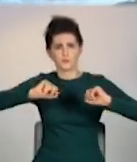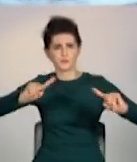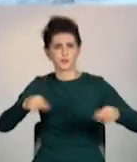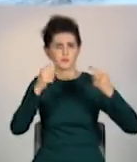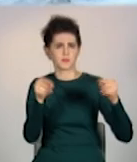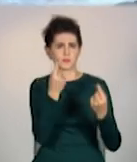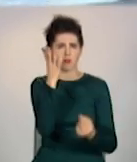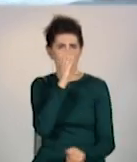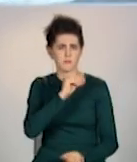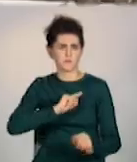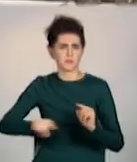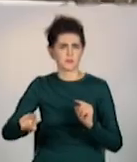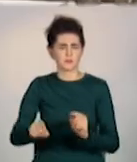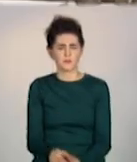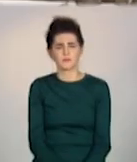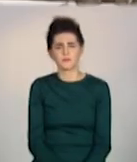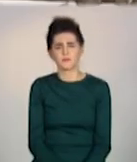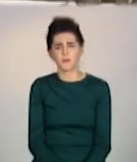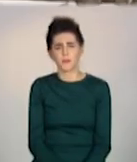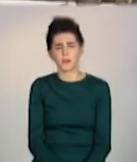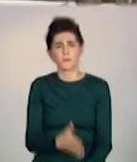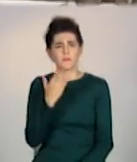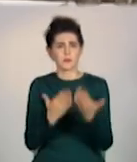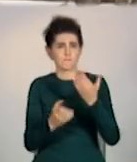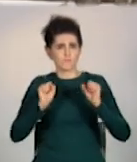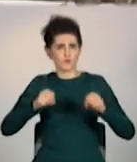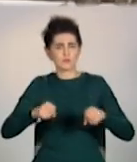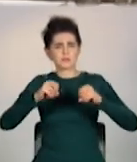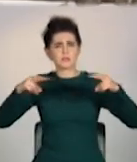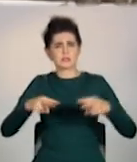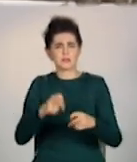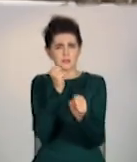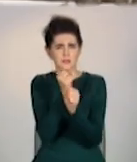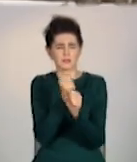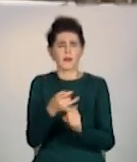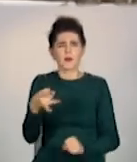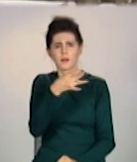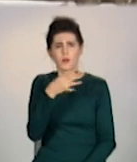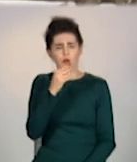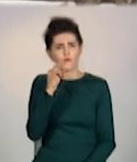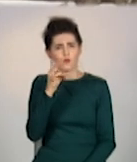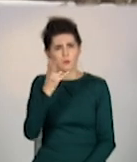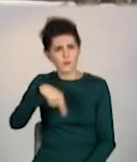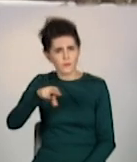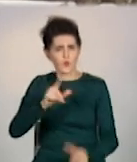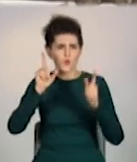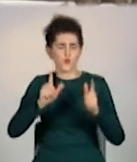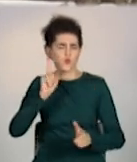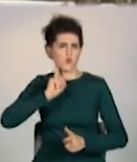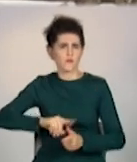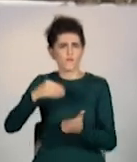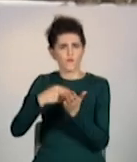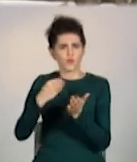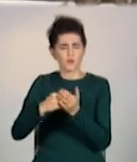затягуватимуться на роки. Що мешає зробити спеціалізовані фонди, регіональні фонди, які будуть фінансуватися непосередньо з